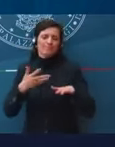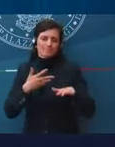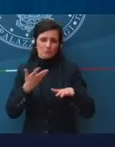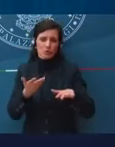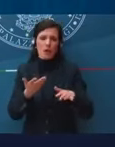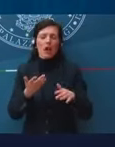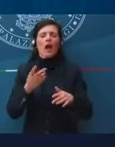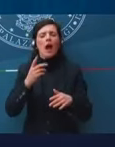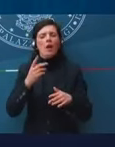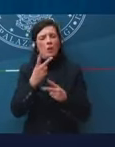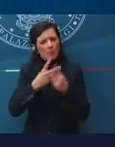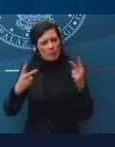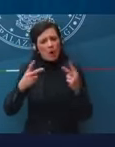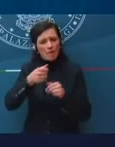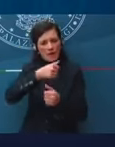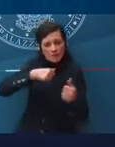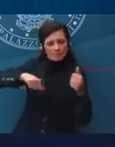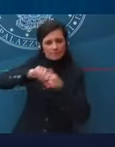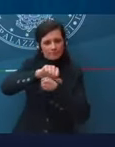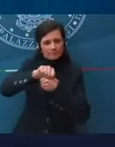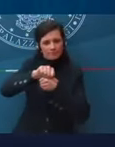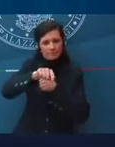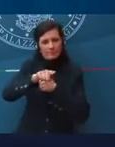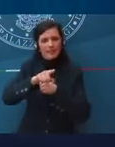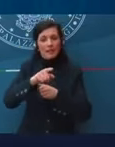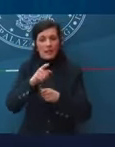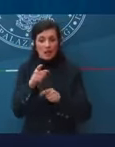mettiamoci nei panni di chi doveva decidere in quel momento.